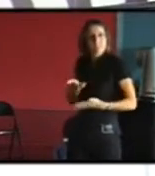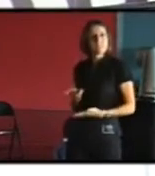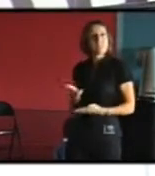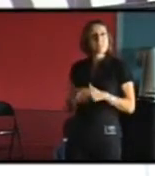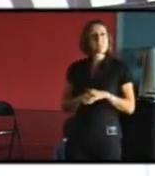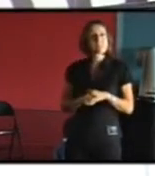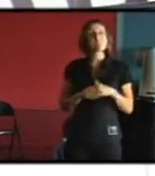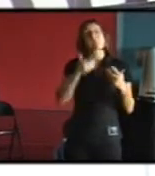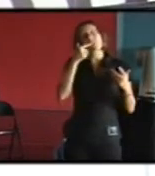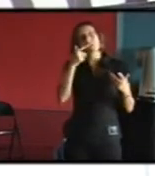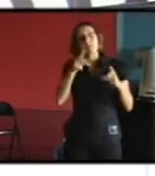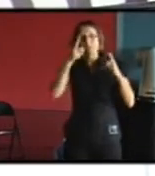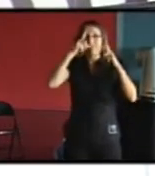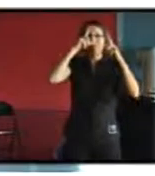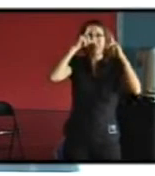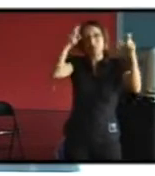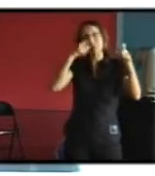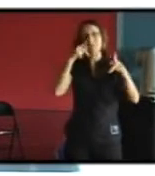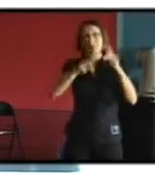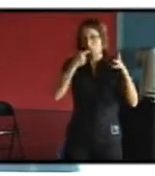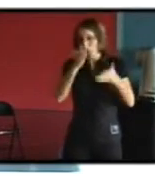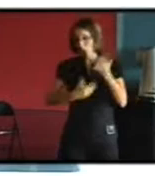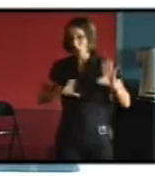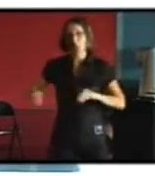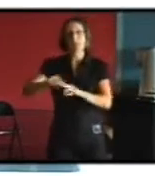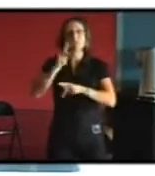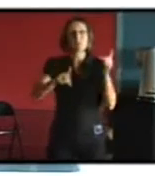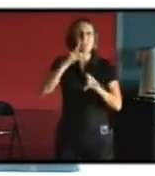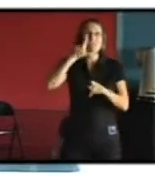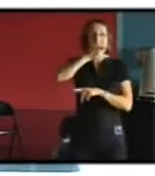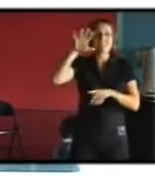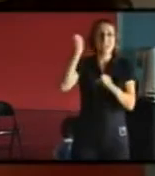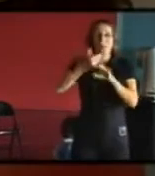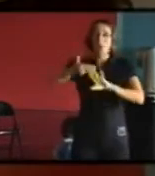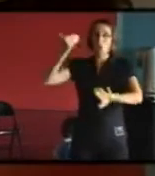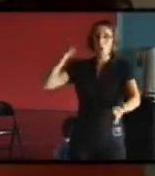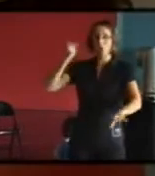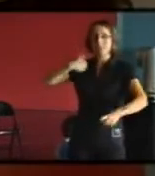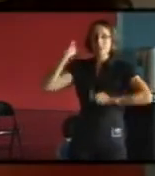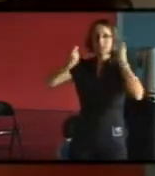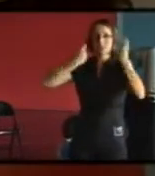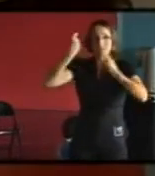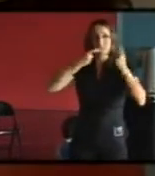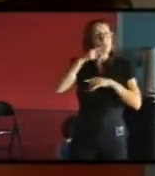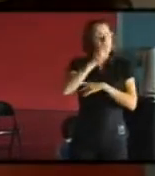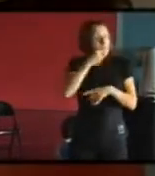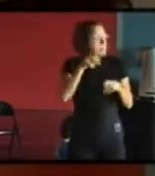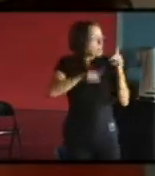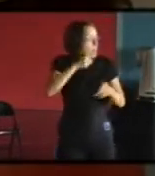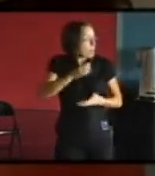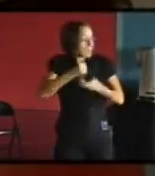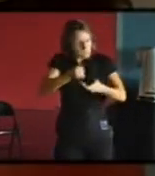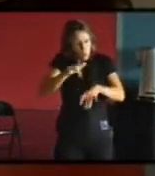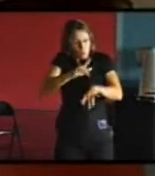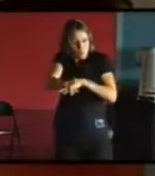donc c'est peut-être un peu théorique mon truc non mais certains diront que ça fait 25 ans certains diront qu'il ne pas y toucher pour le